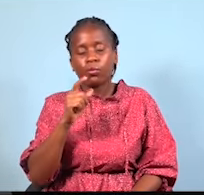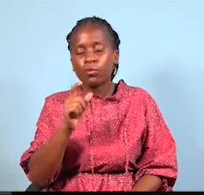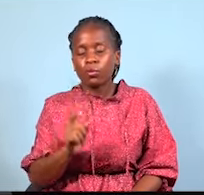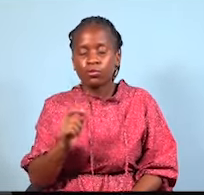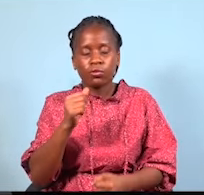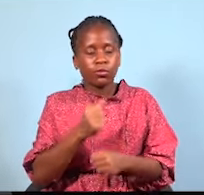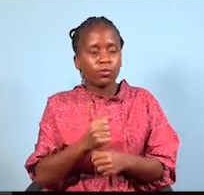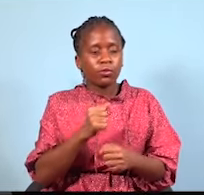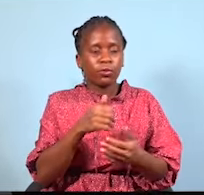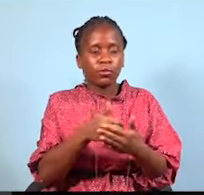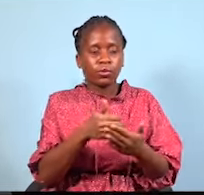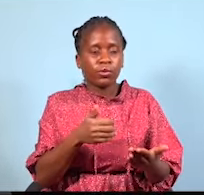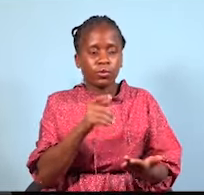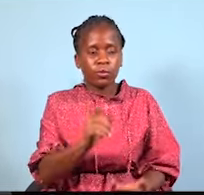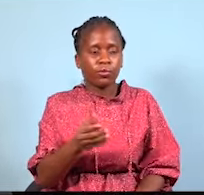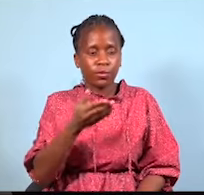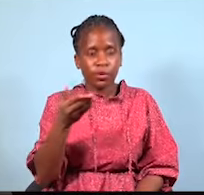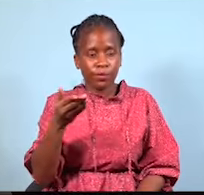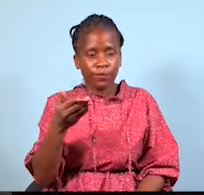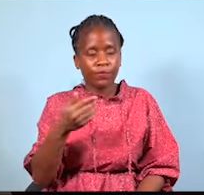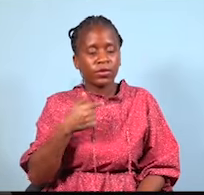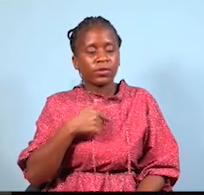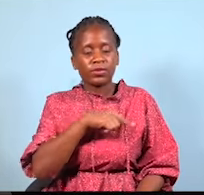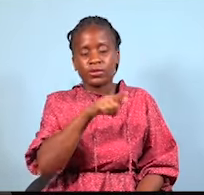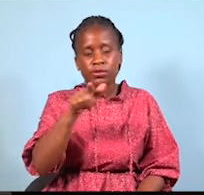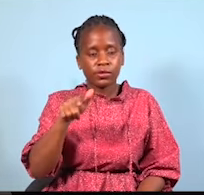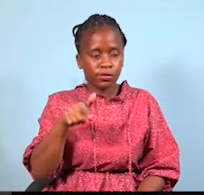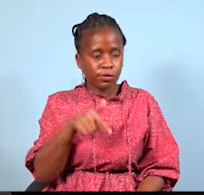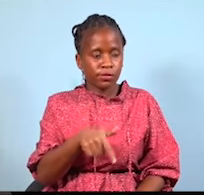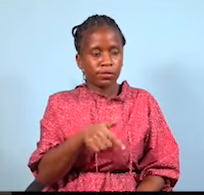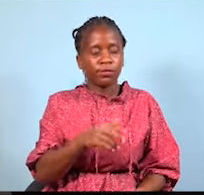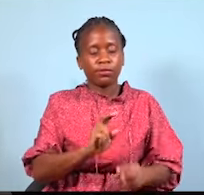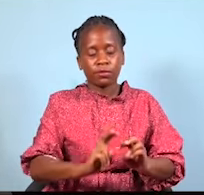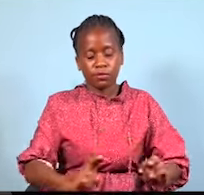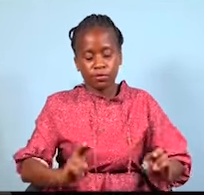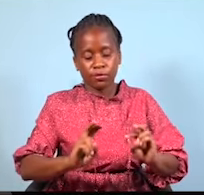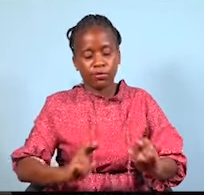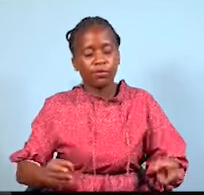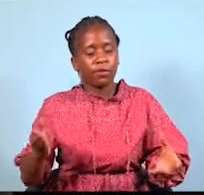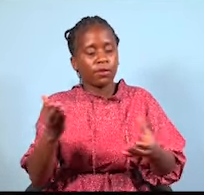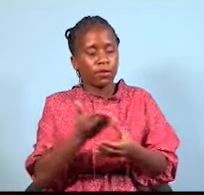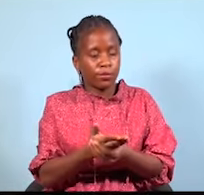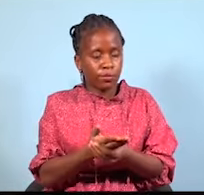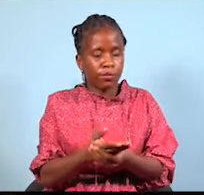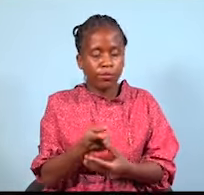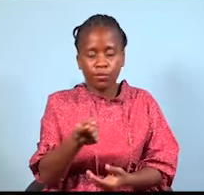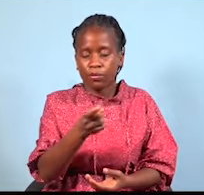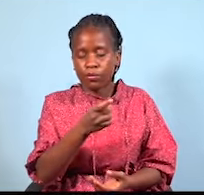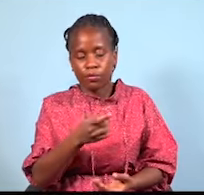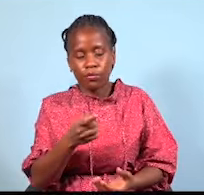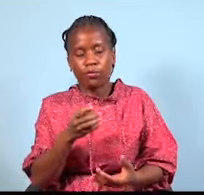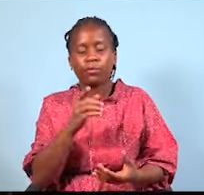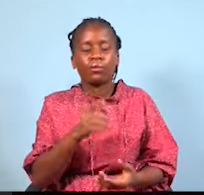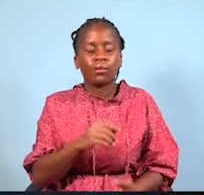tunakuenda, tutakuenda, tunatagi hiki, tunakuenda banki, tunatagi mikopo, tuta polisi, tunakia sisi polisi, mahakamani, tuta kuchana na